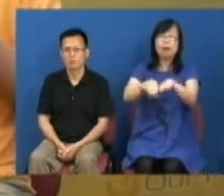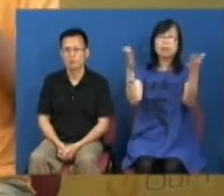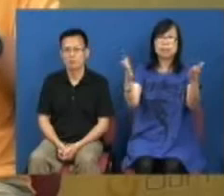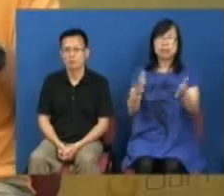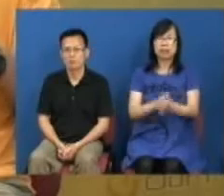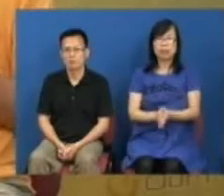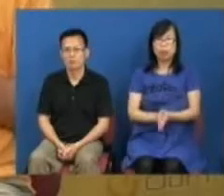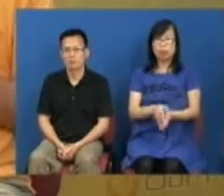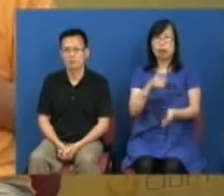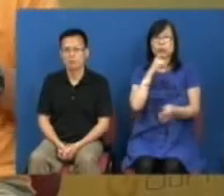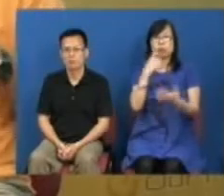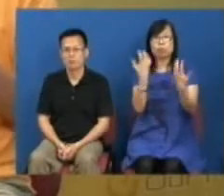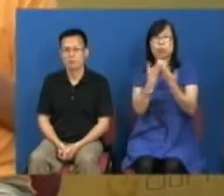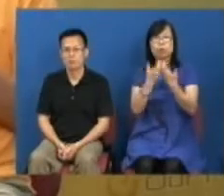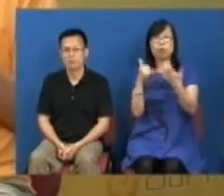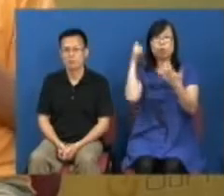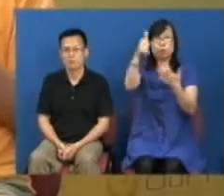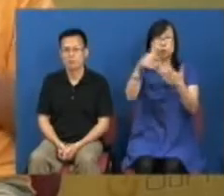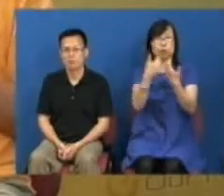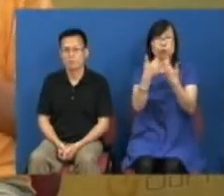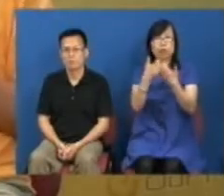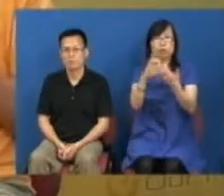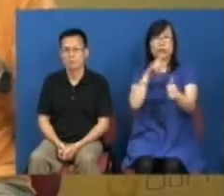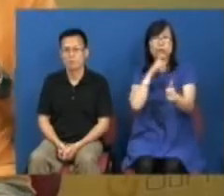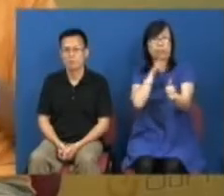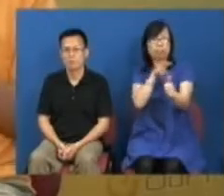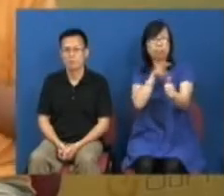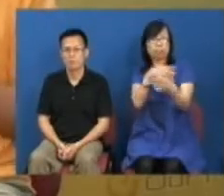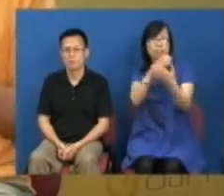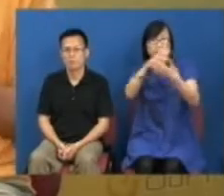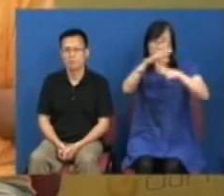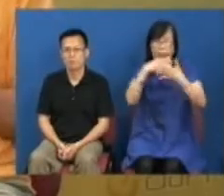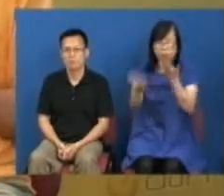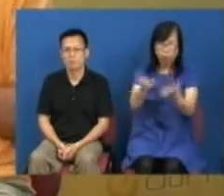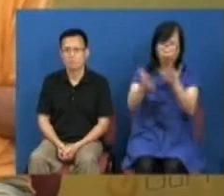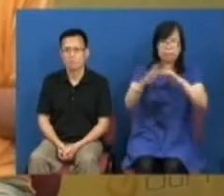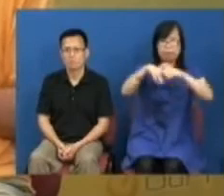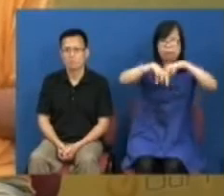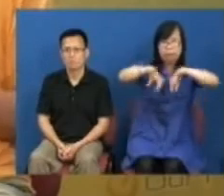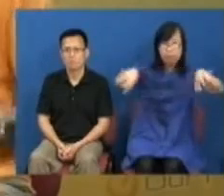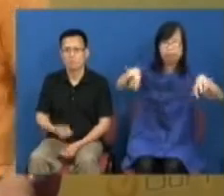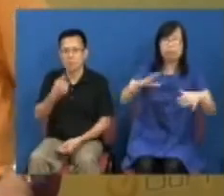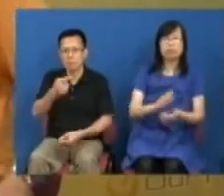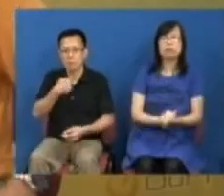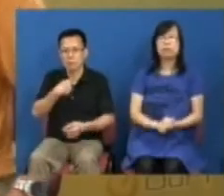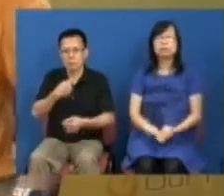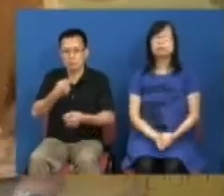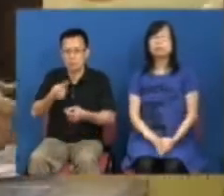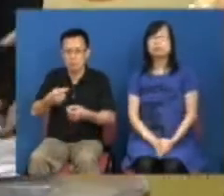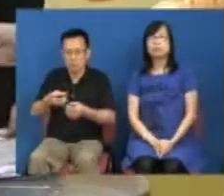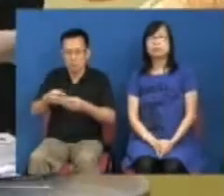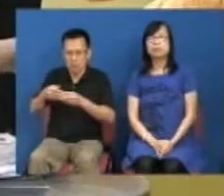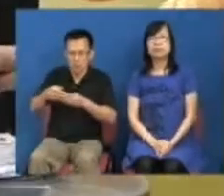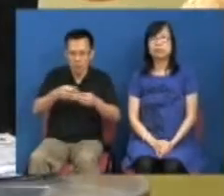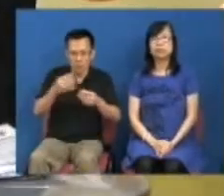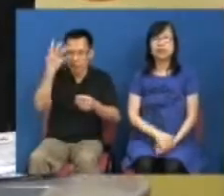一定的数字的话他就会启动这个叫做人潮管制或者叫做分流的措施就是要大家游一下花圆是的一模